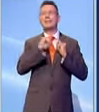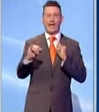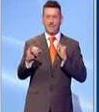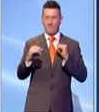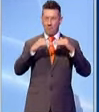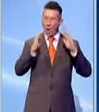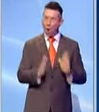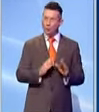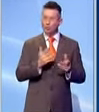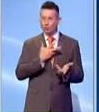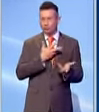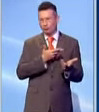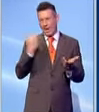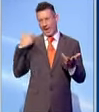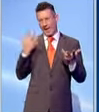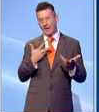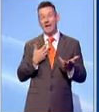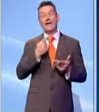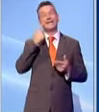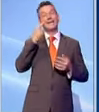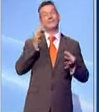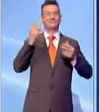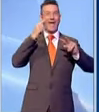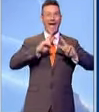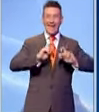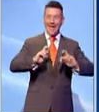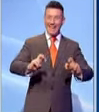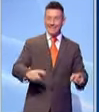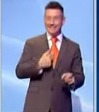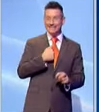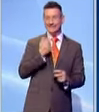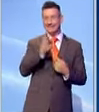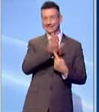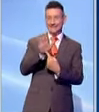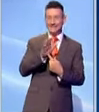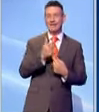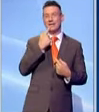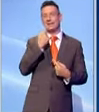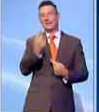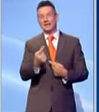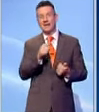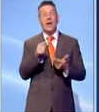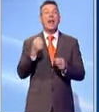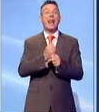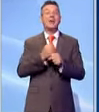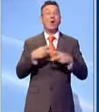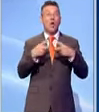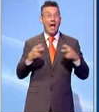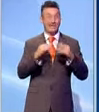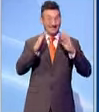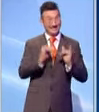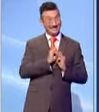quello che gli analisti più fini hanno evidenziato è che il lavoro da remoto ha